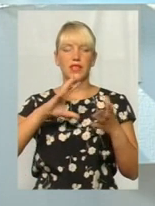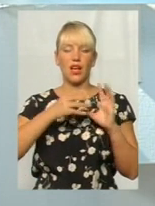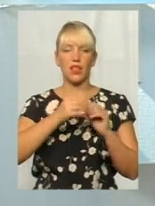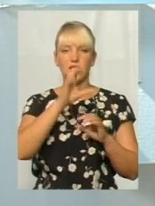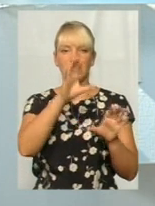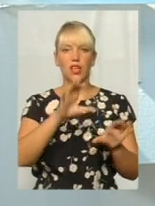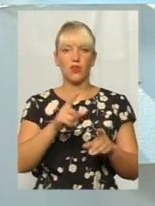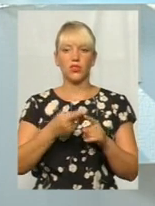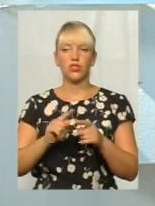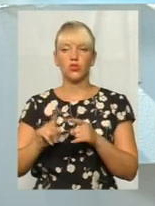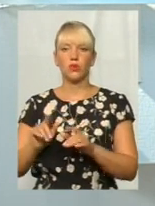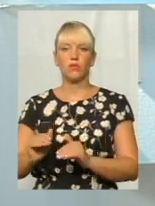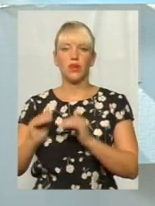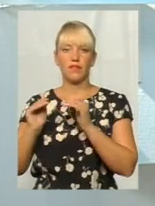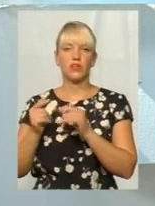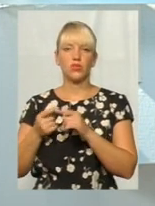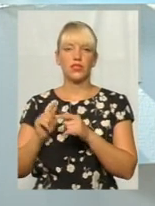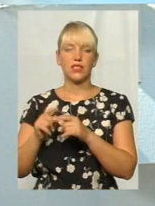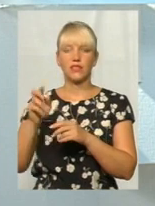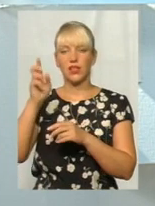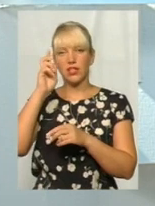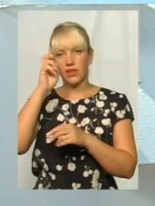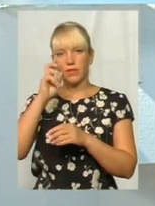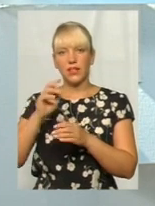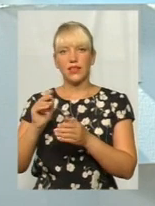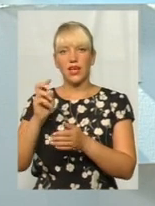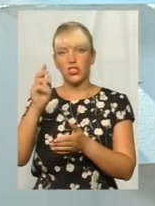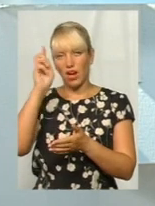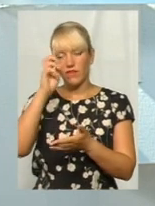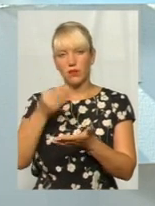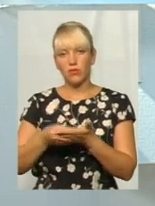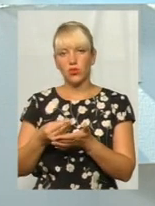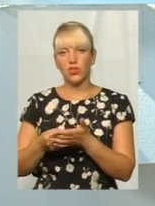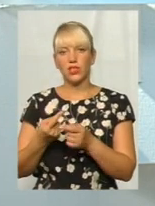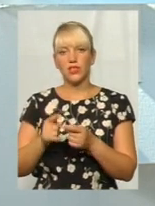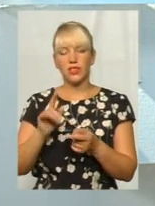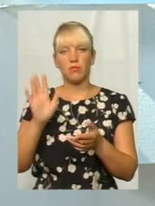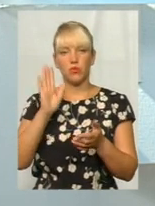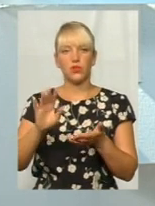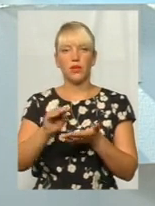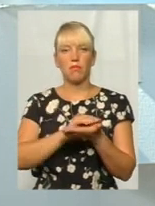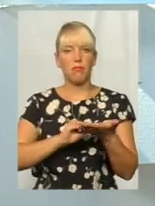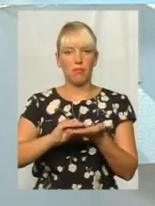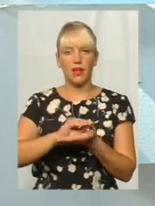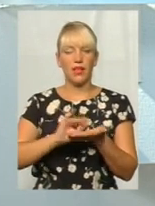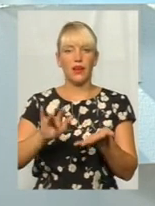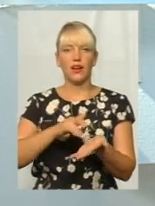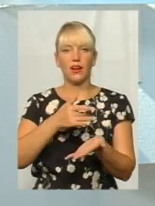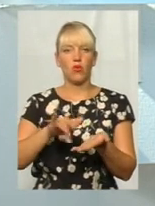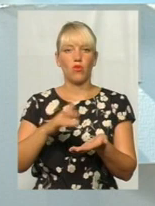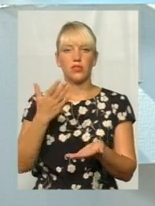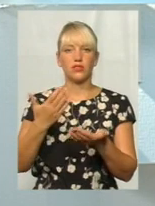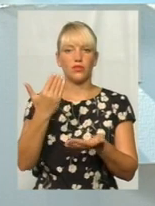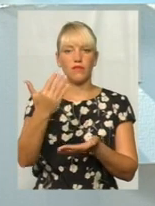перевищує, йде за рахунок державного бюджету. То ця основна пенсія за загальним законом буде перераховуватися. І в разі, якщо ваш